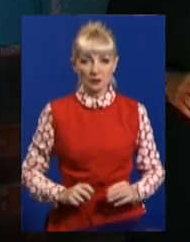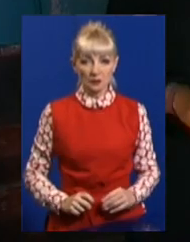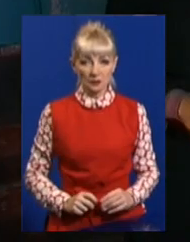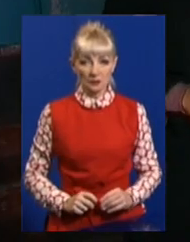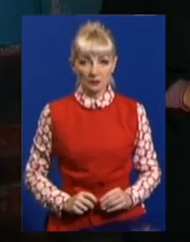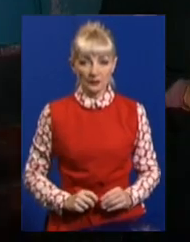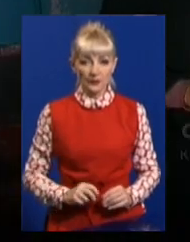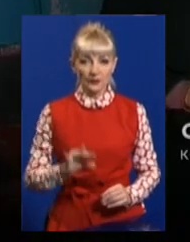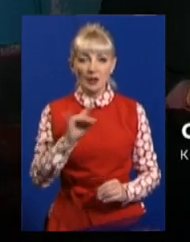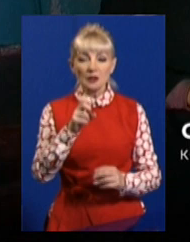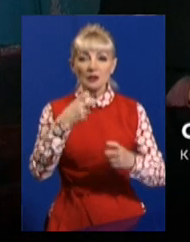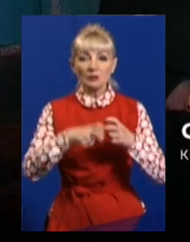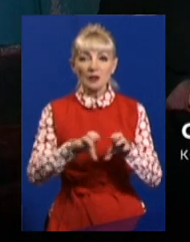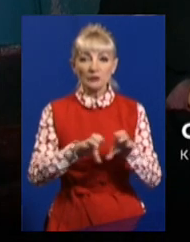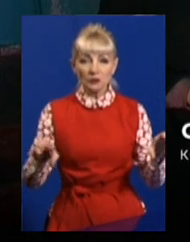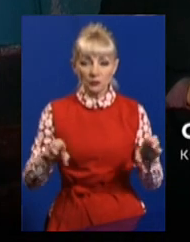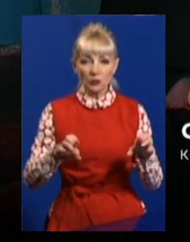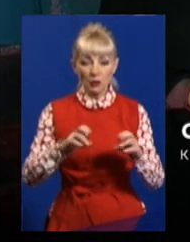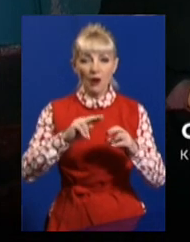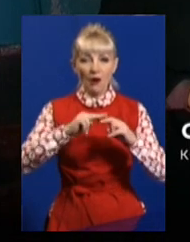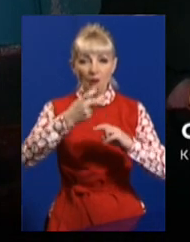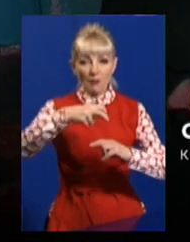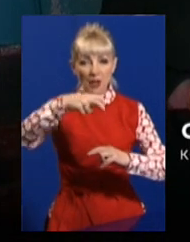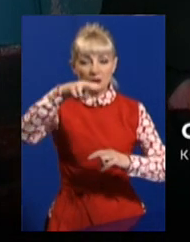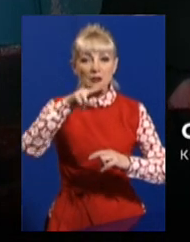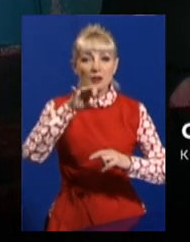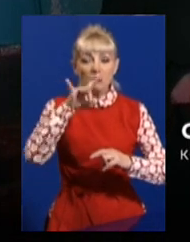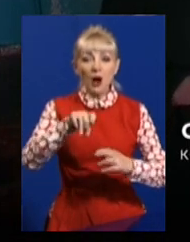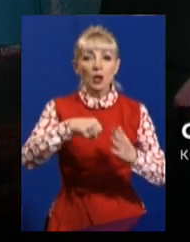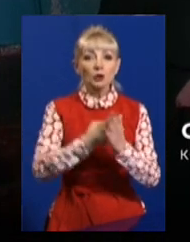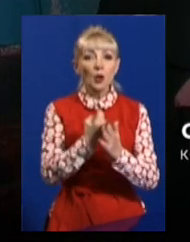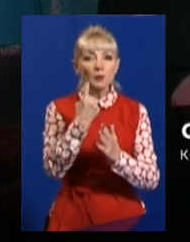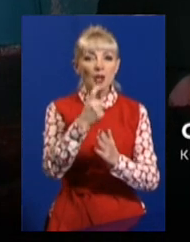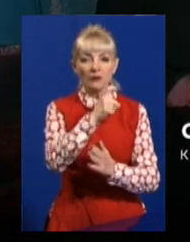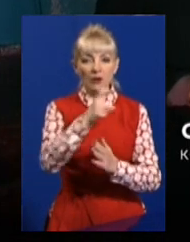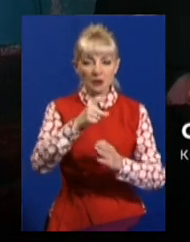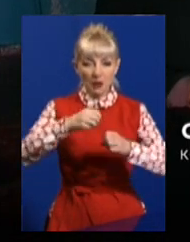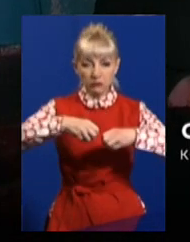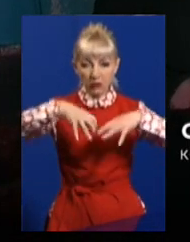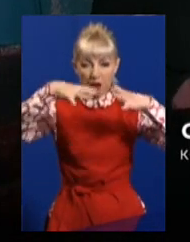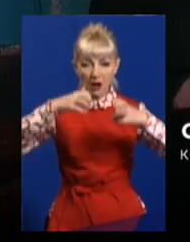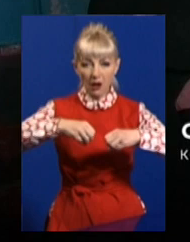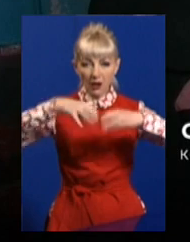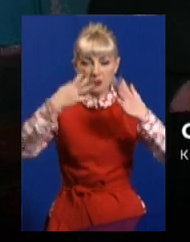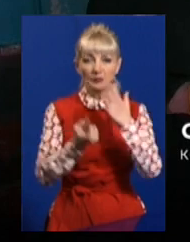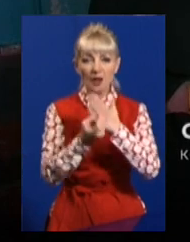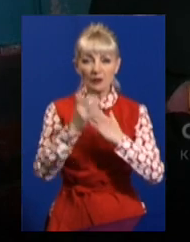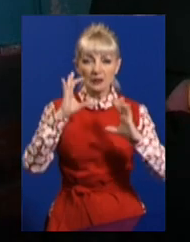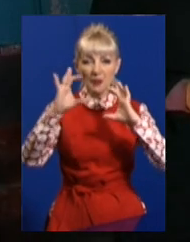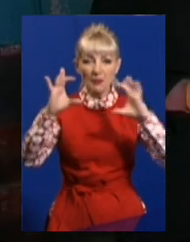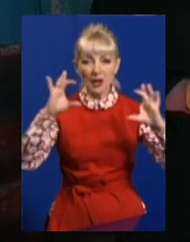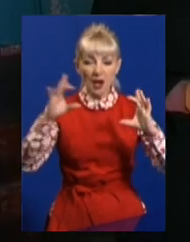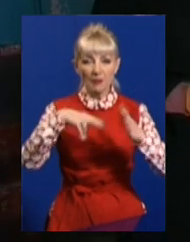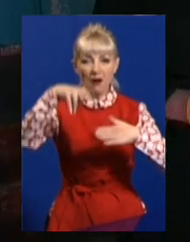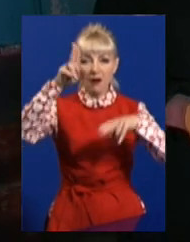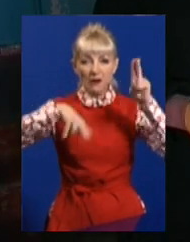Через порив труби у підвалі цього під'їзду пар підіймається до першого поверху. Через вологу на стінах з'являються плями, відпадає фарба